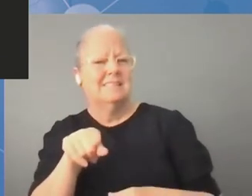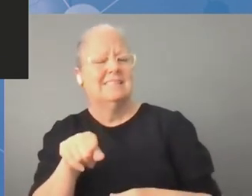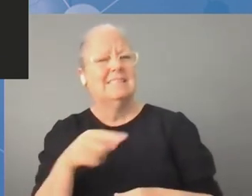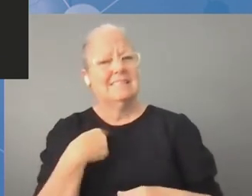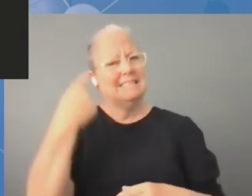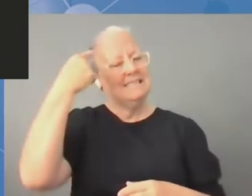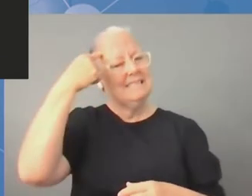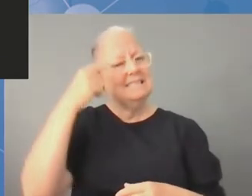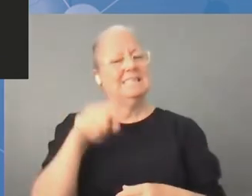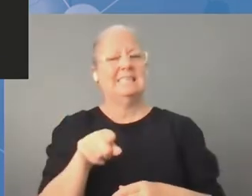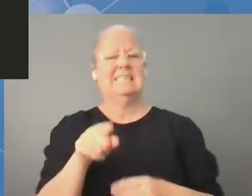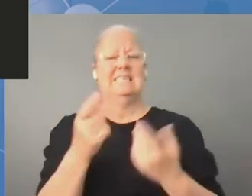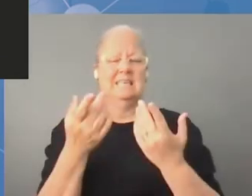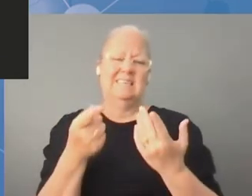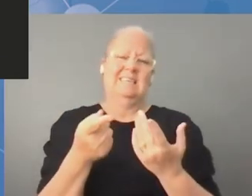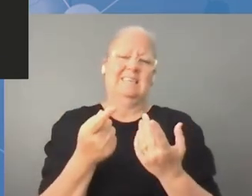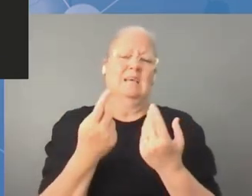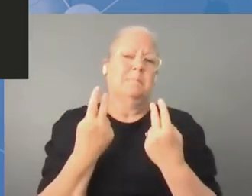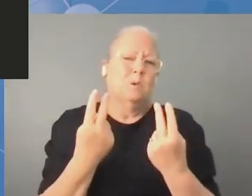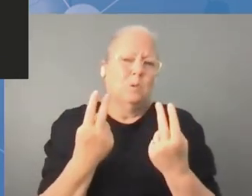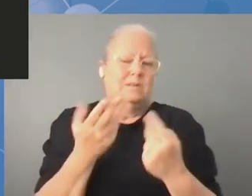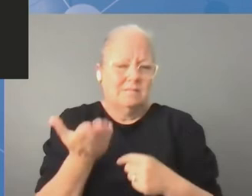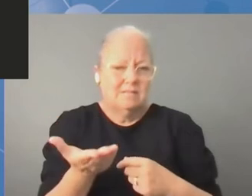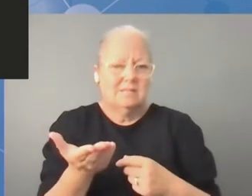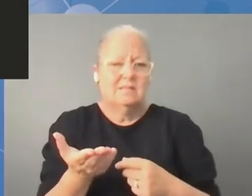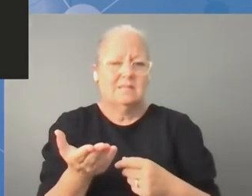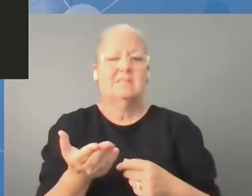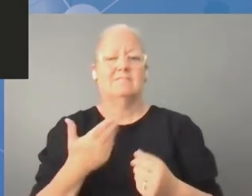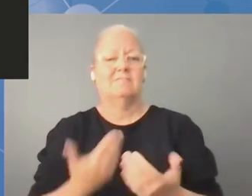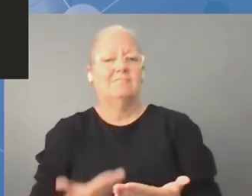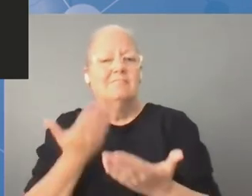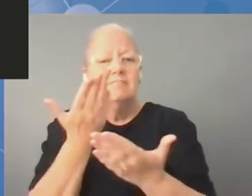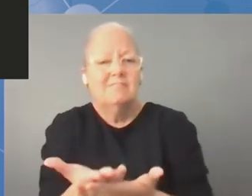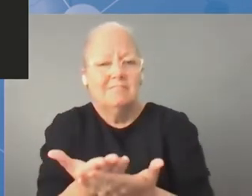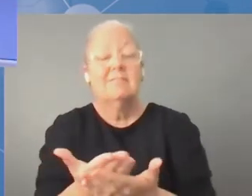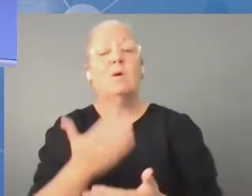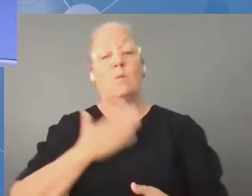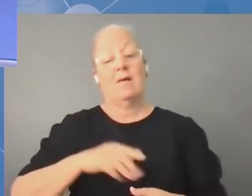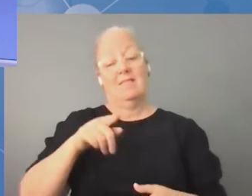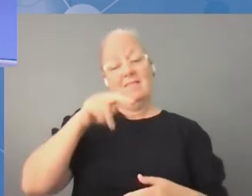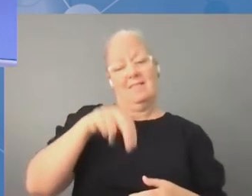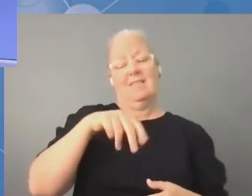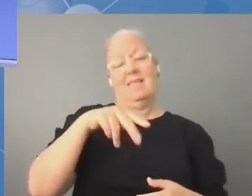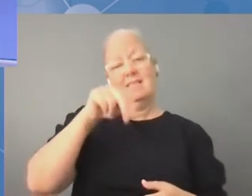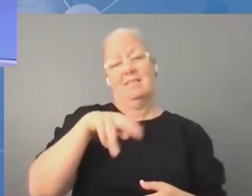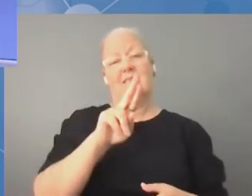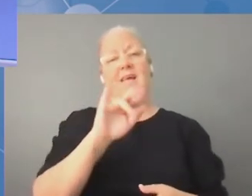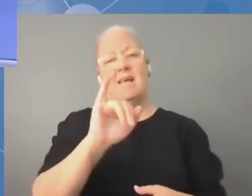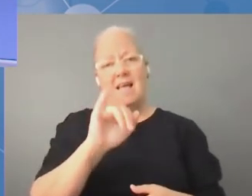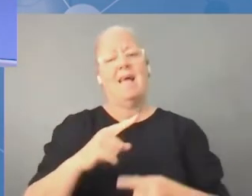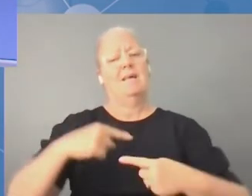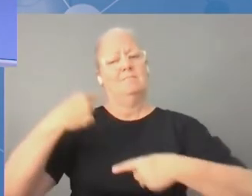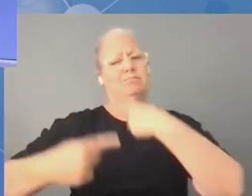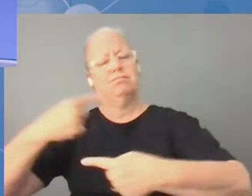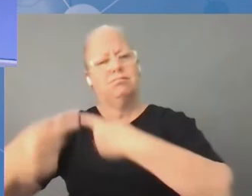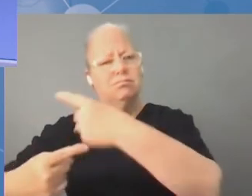zaangażowali się w dalsze wsparcie rozwoju tych krajowych, regionalnych i młodzieżowych